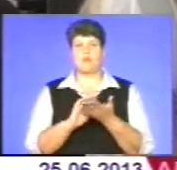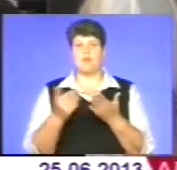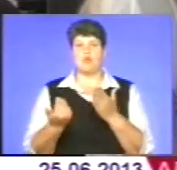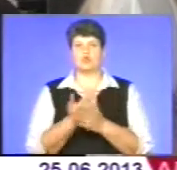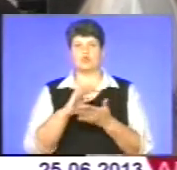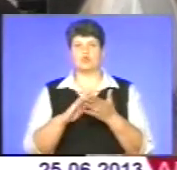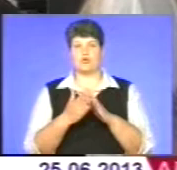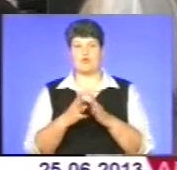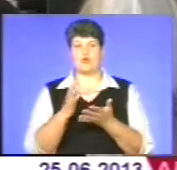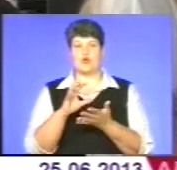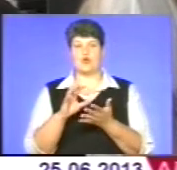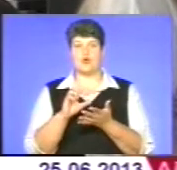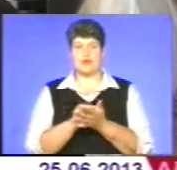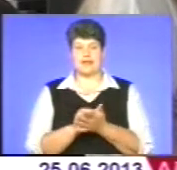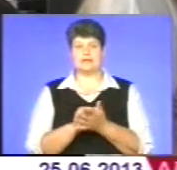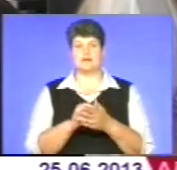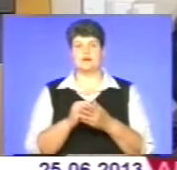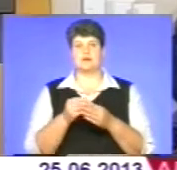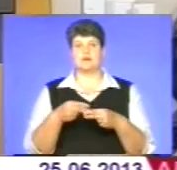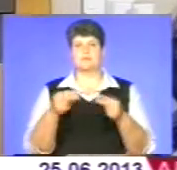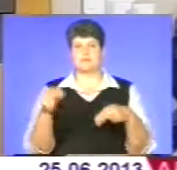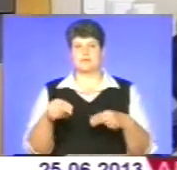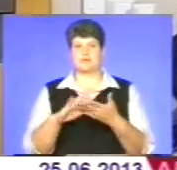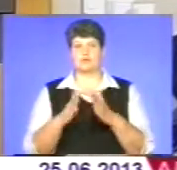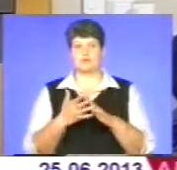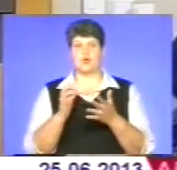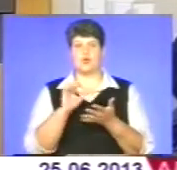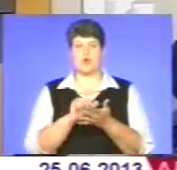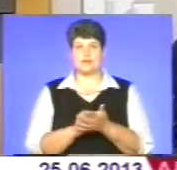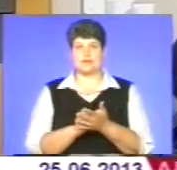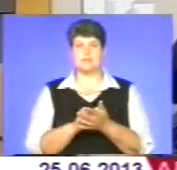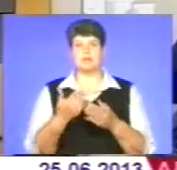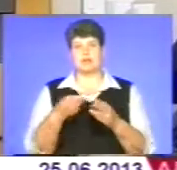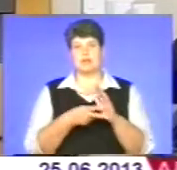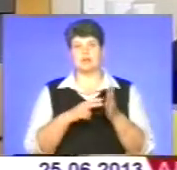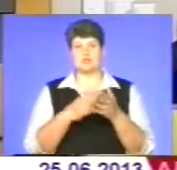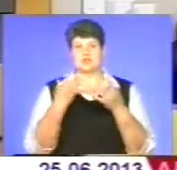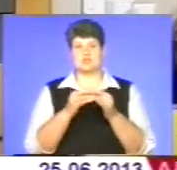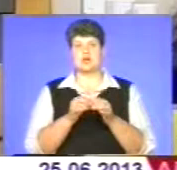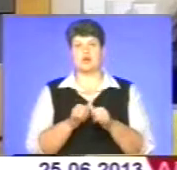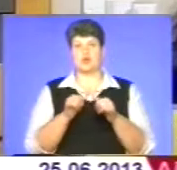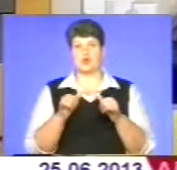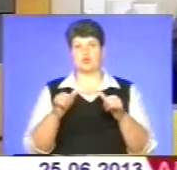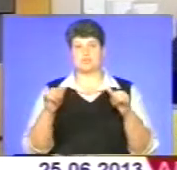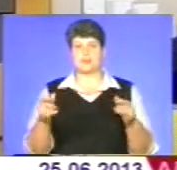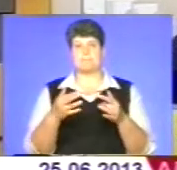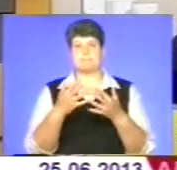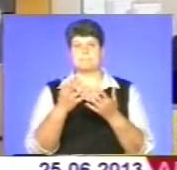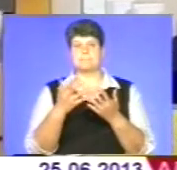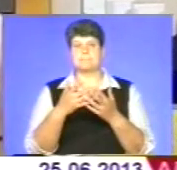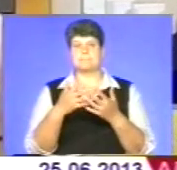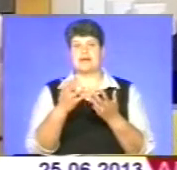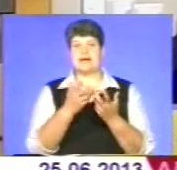оренди, укладання договору оренди та багато інше. В перспективі ми плануємо ще розширювати перелік адміністративних послуг. Ми хочемо